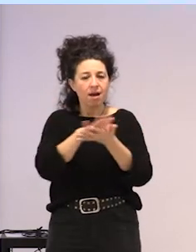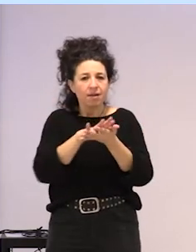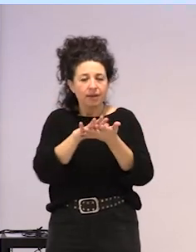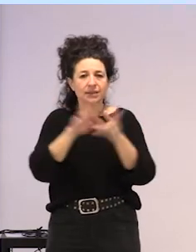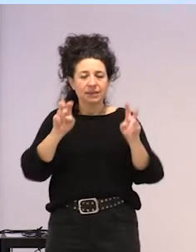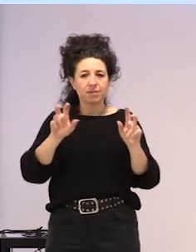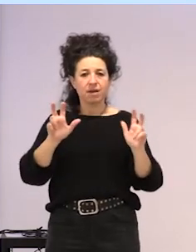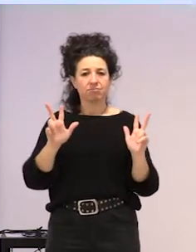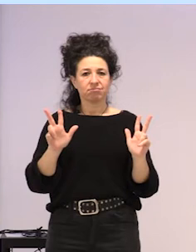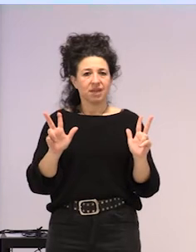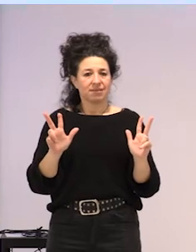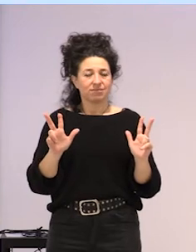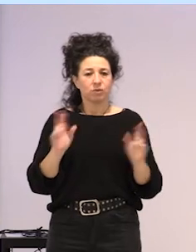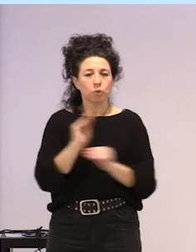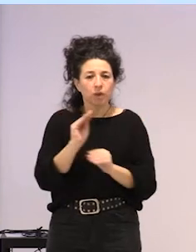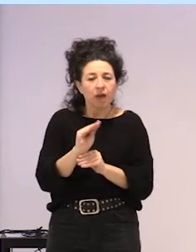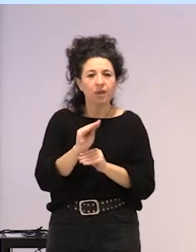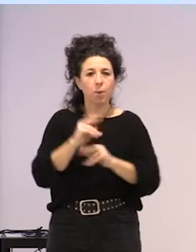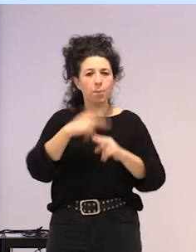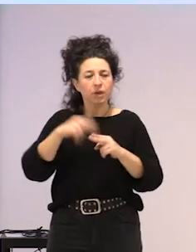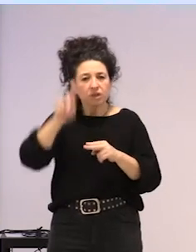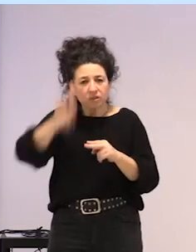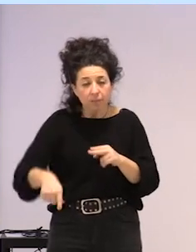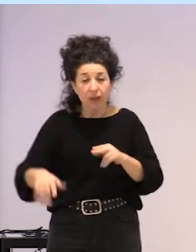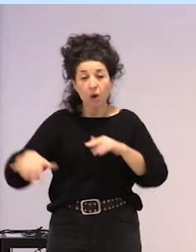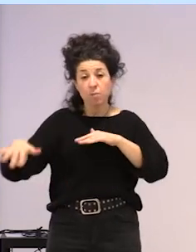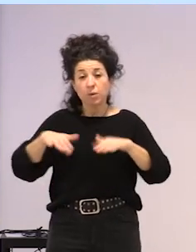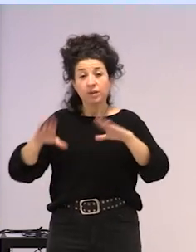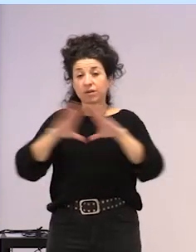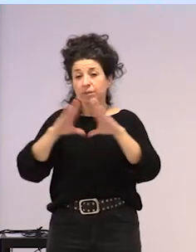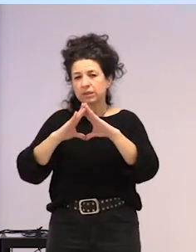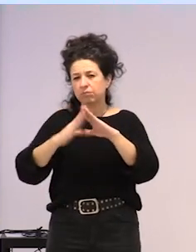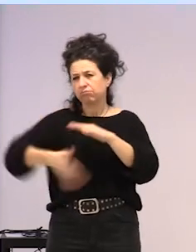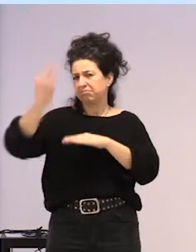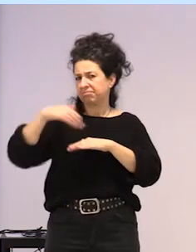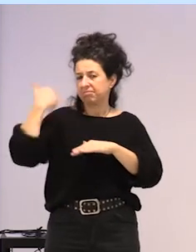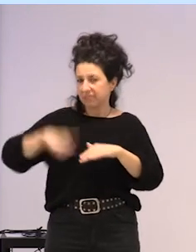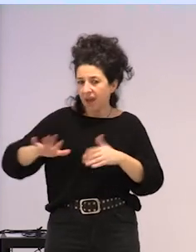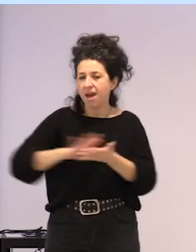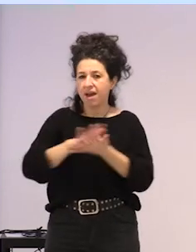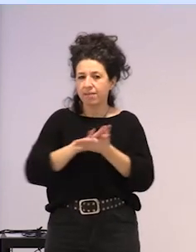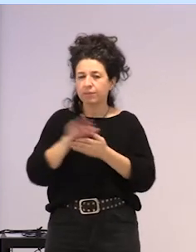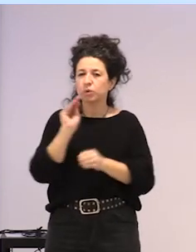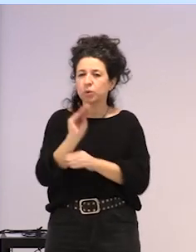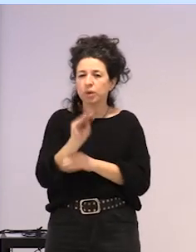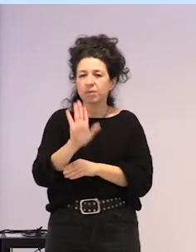politikariak itzegiteuten eninguruan, mugimendu feminizatik aspaldi, ari gauran eninguruan itzegiten, Baina, askotan,